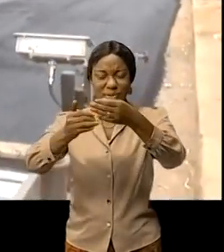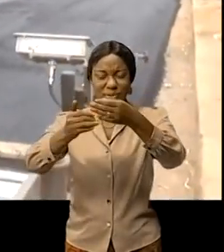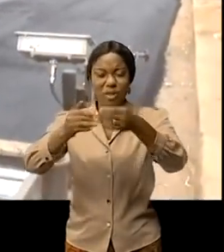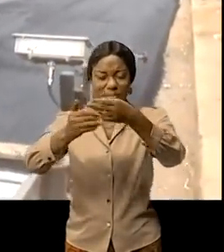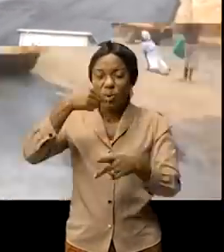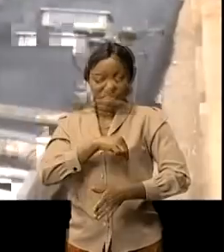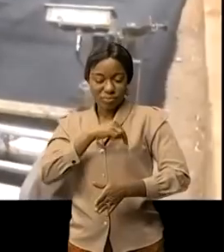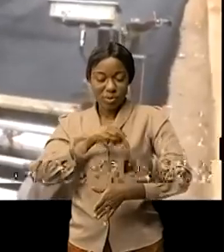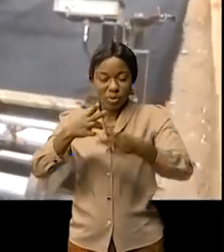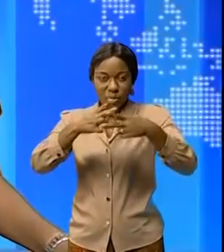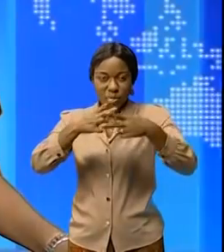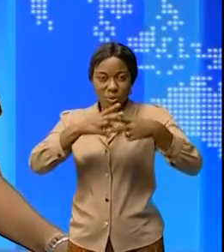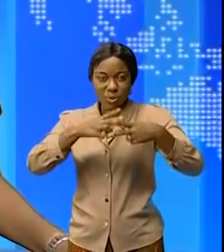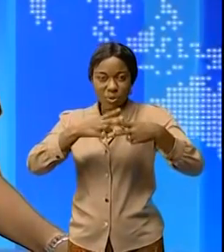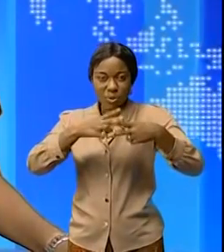du Sud-Kivu